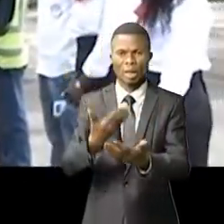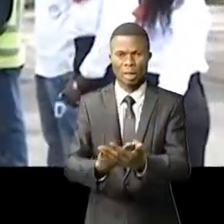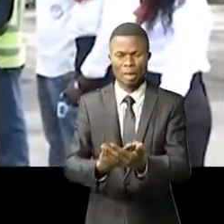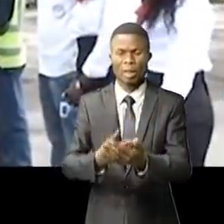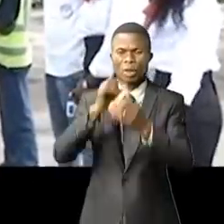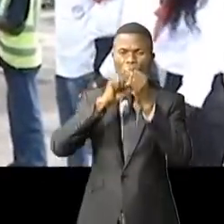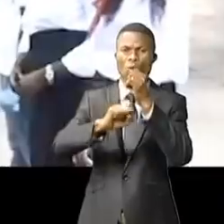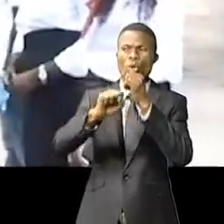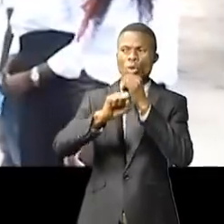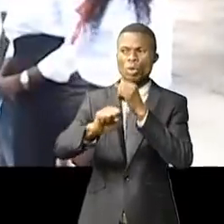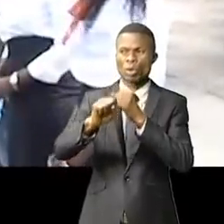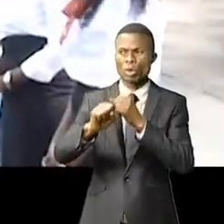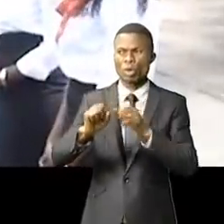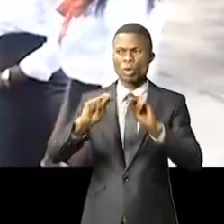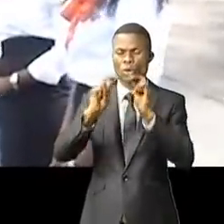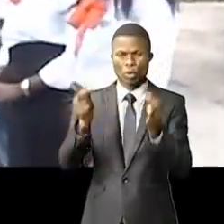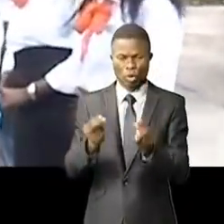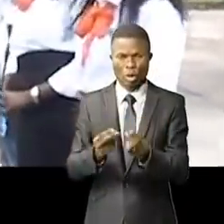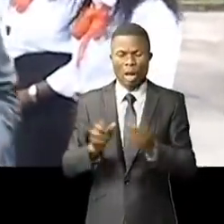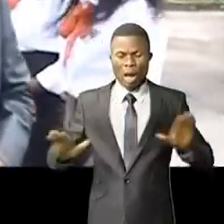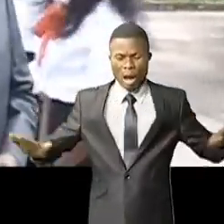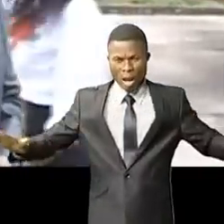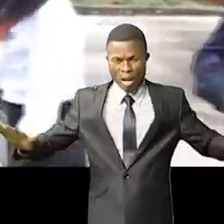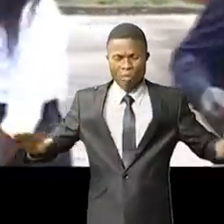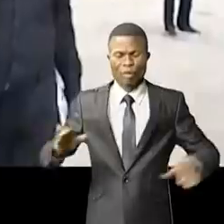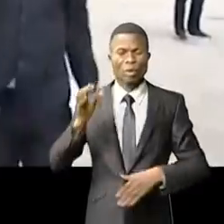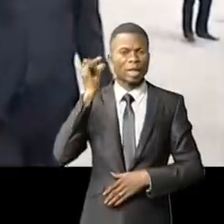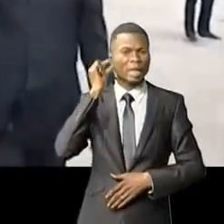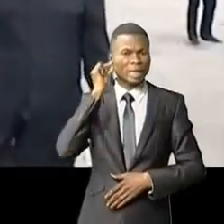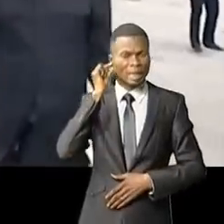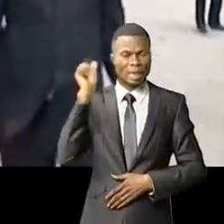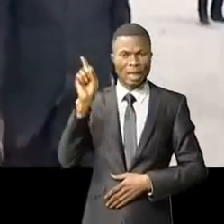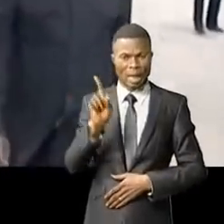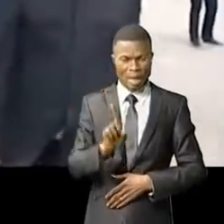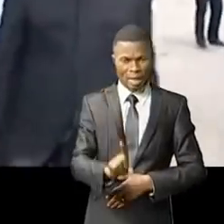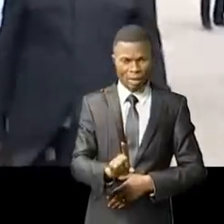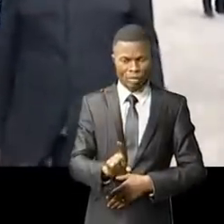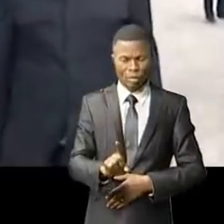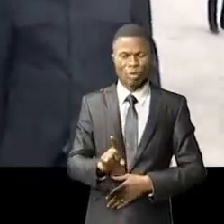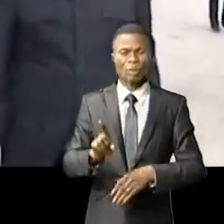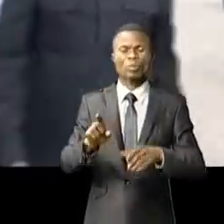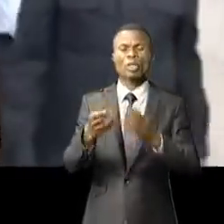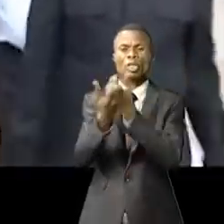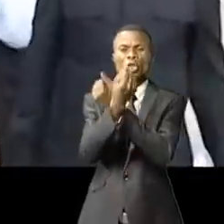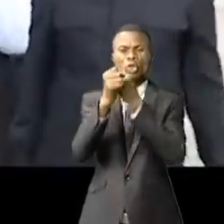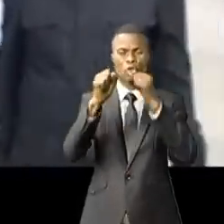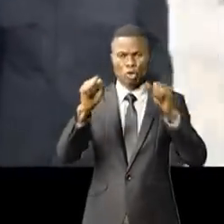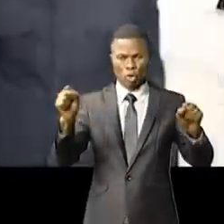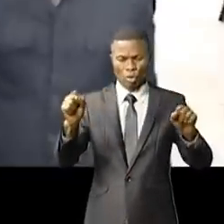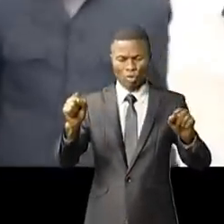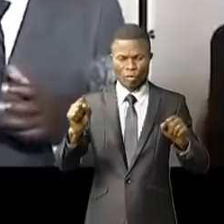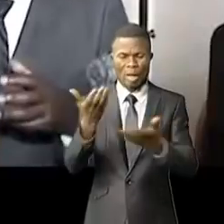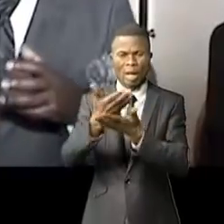compagnie aérienne au nom de SJL Aeronautica, qui va désormais désenclaver le ciel de la Grande